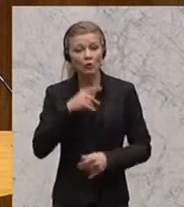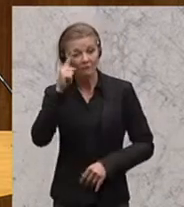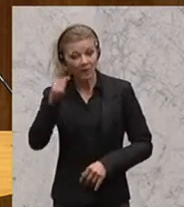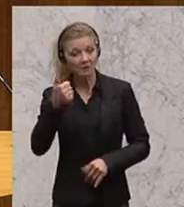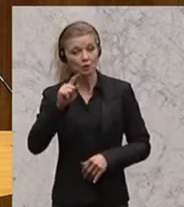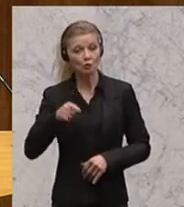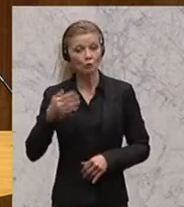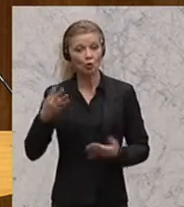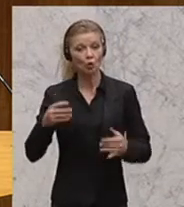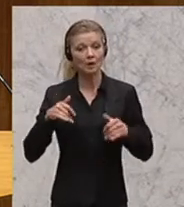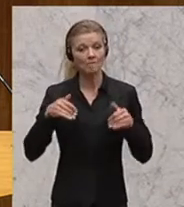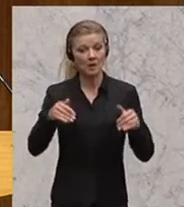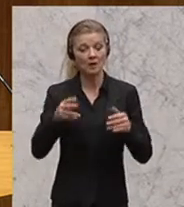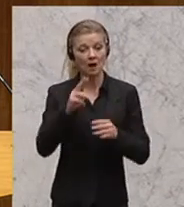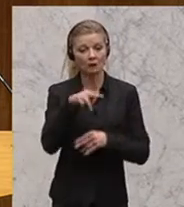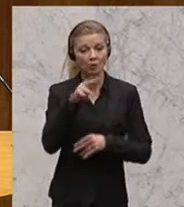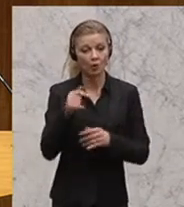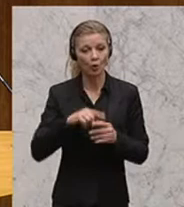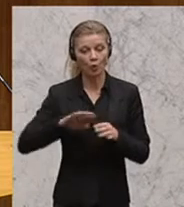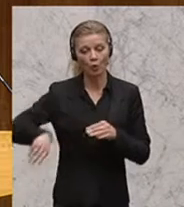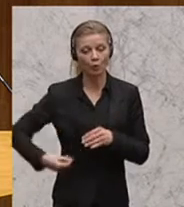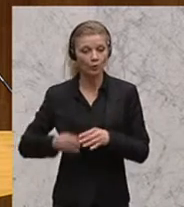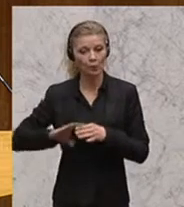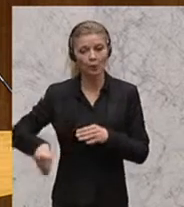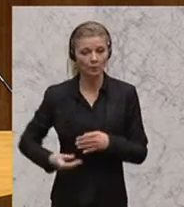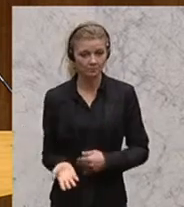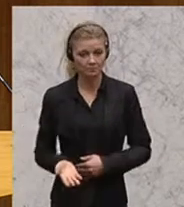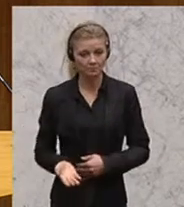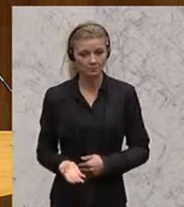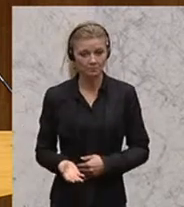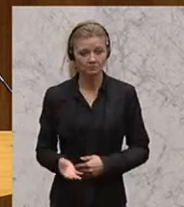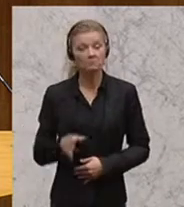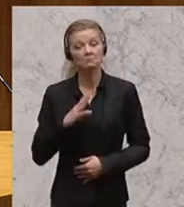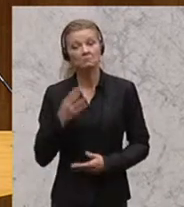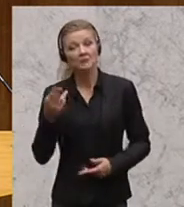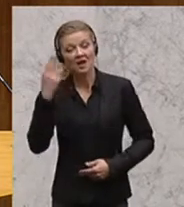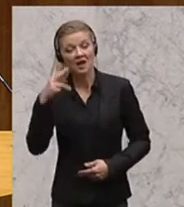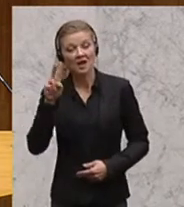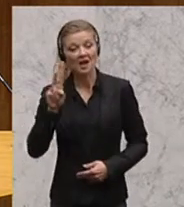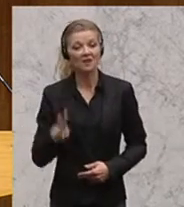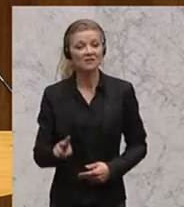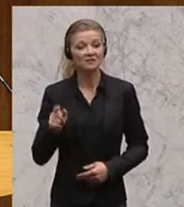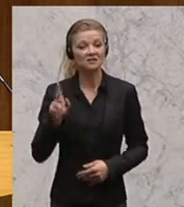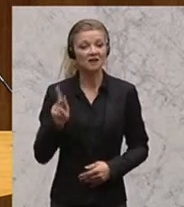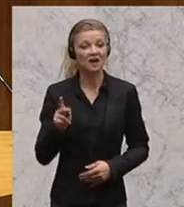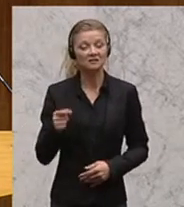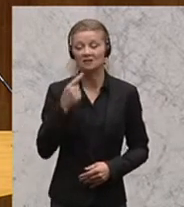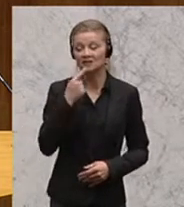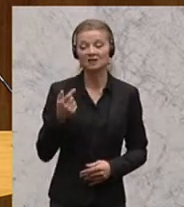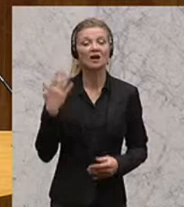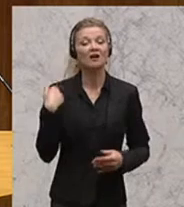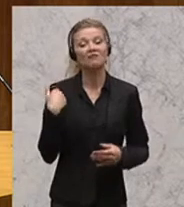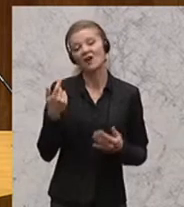wenn der Herr Vizekanzler meint, dass bisher die rechtlichen und technischen Voraussetzungen zur Betrugsbekämpfung gefehlt haben,